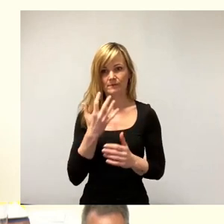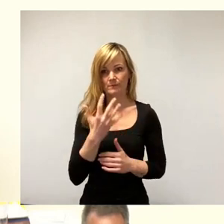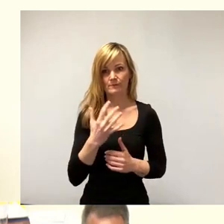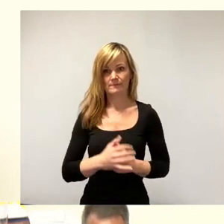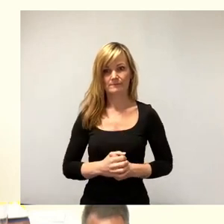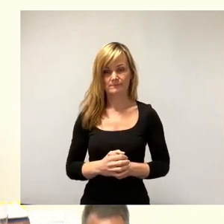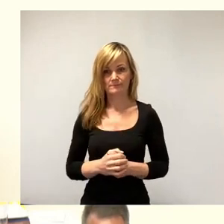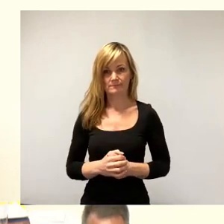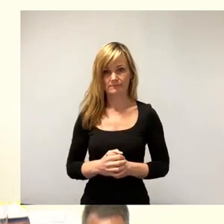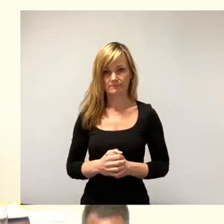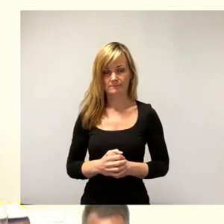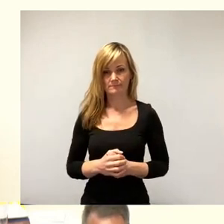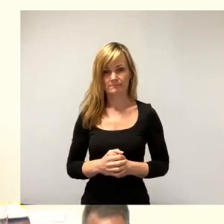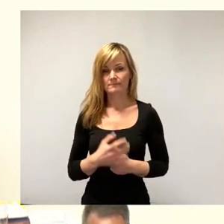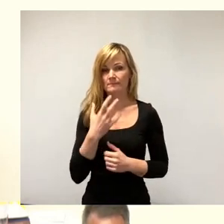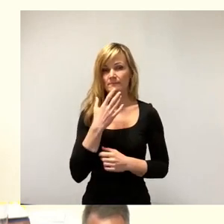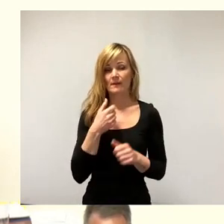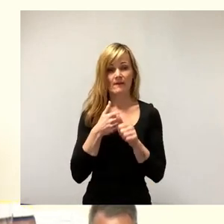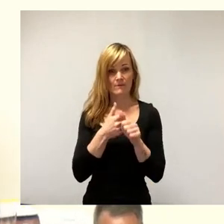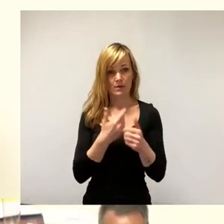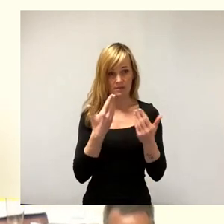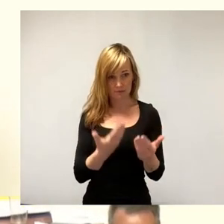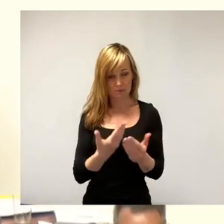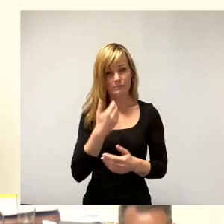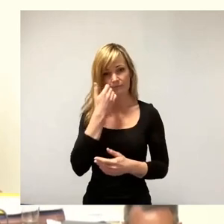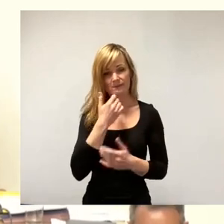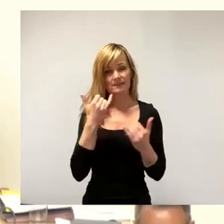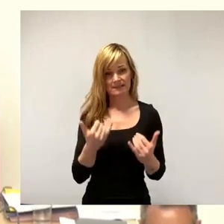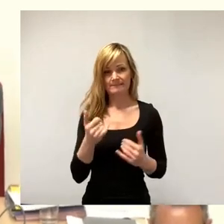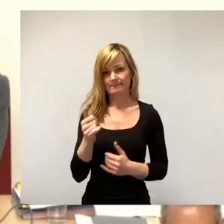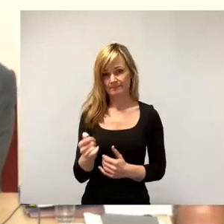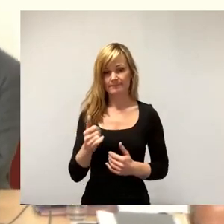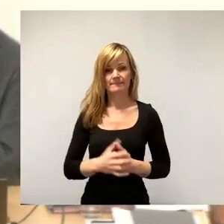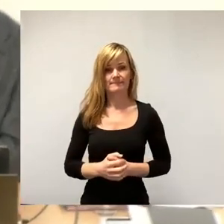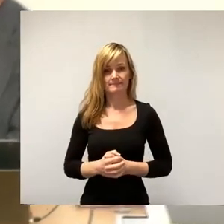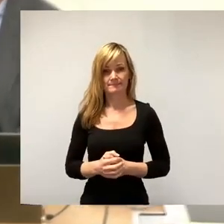Wer dem folgen möchte, den bitte ich jetzt um das Stimmzeichen.